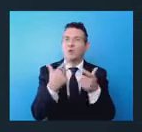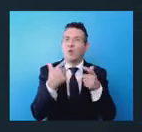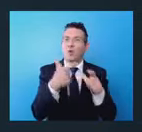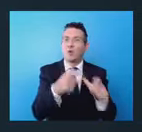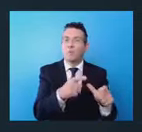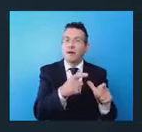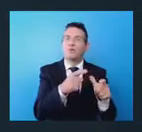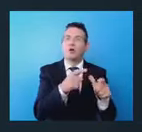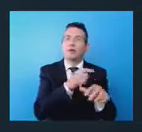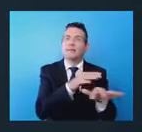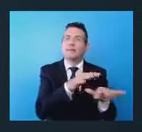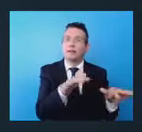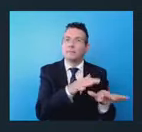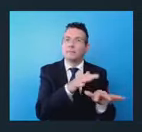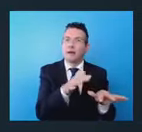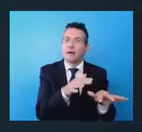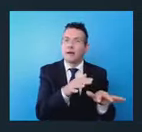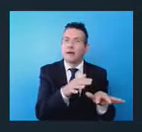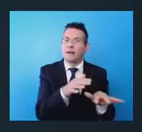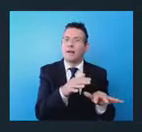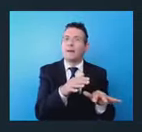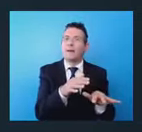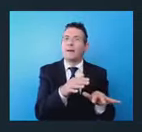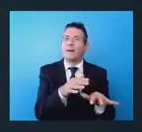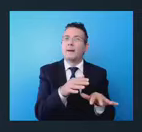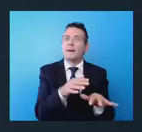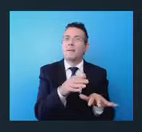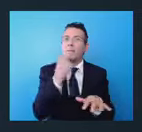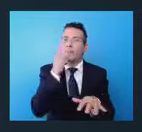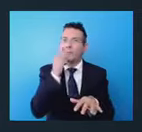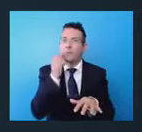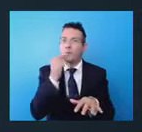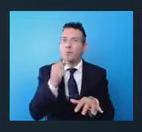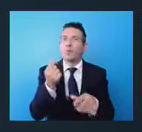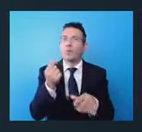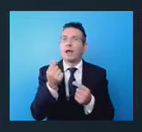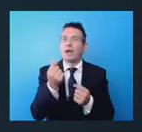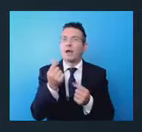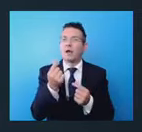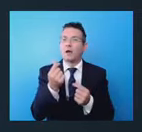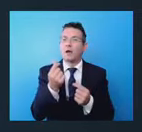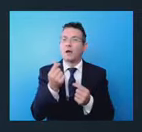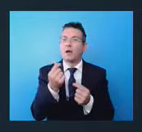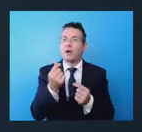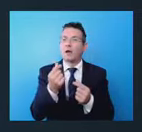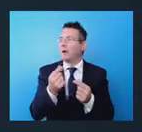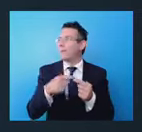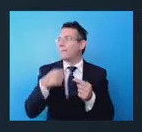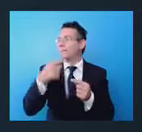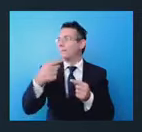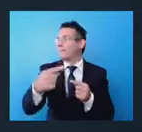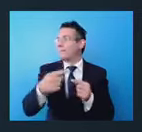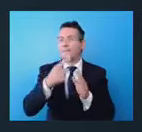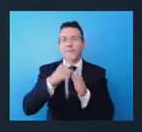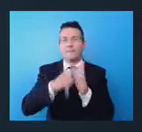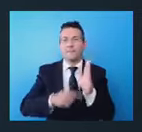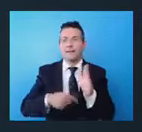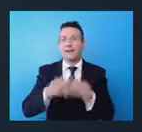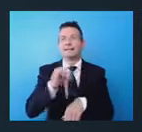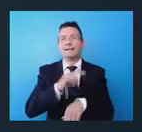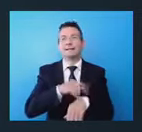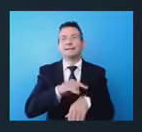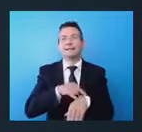del MED Blue Economy e prossimamente, nel mese di settembre, ci auguriamo di